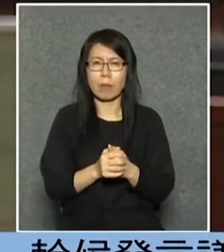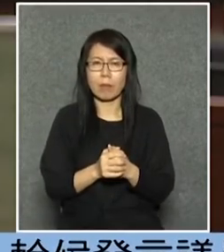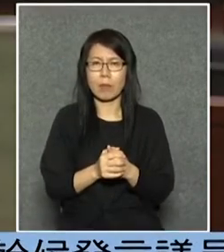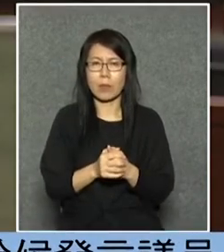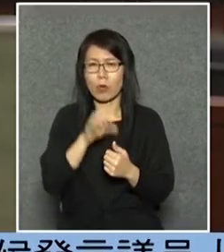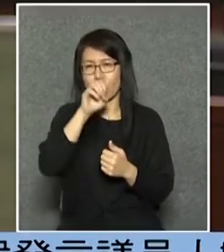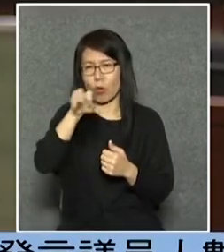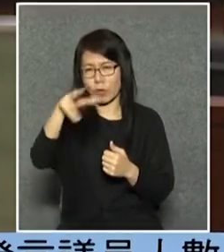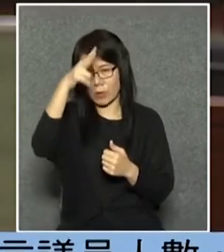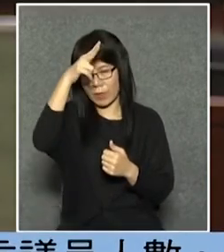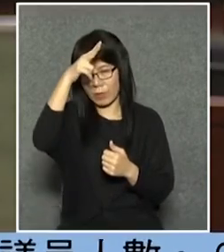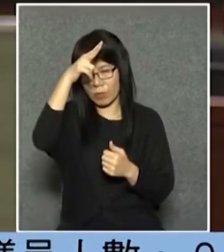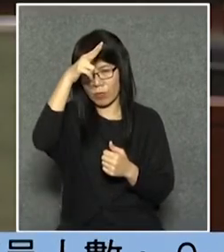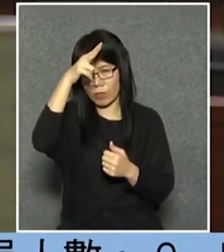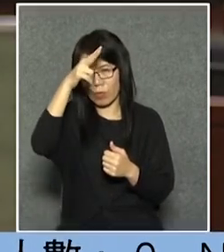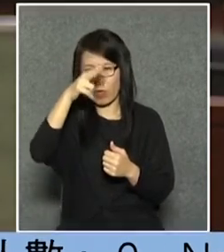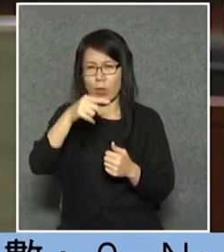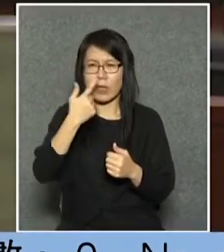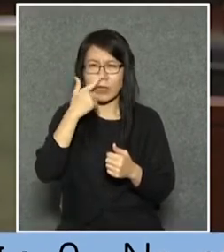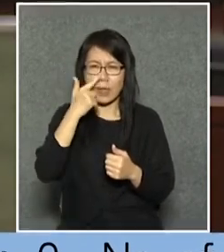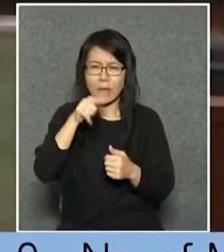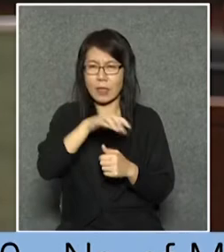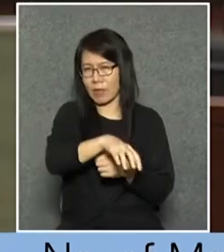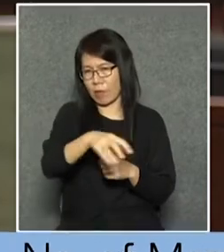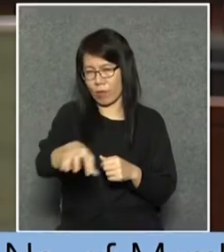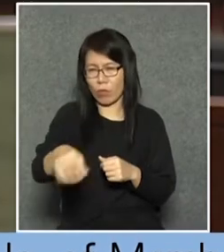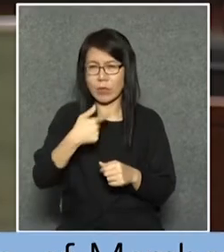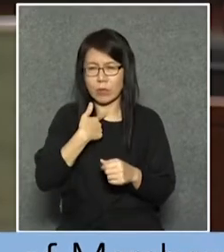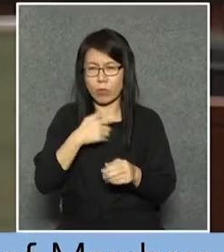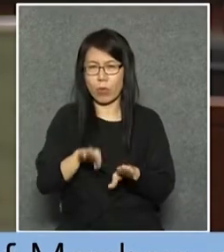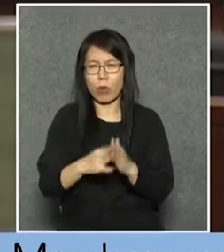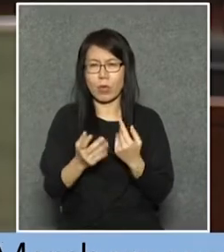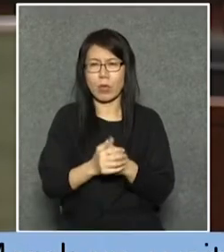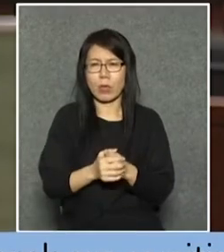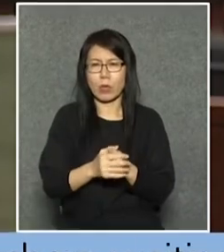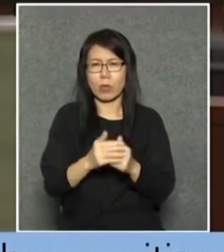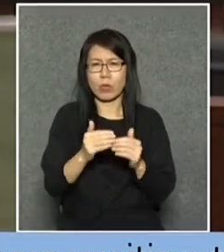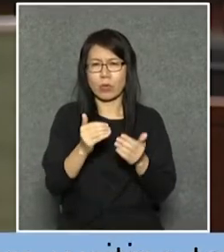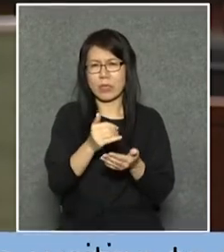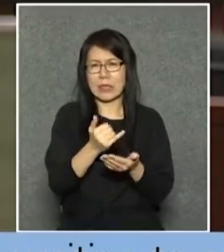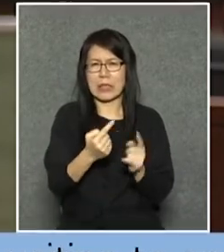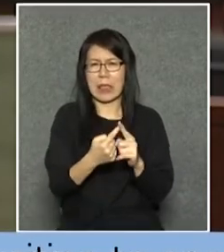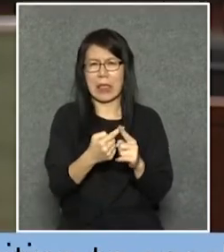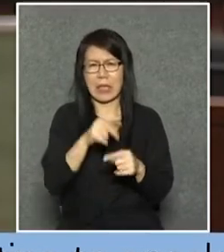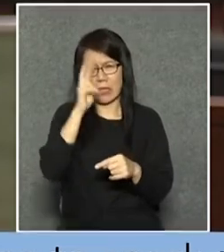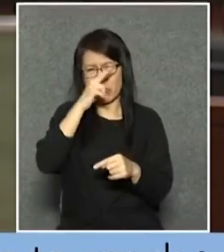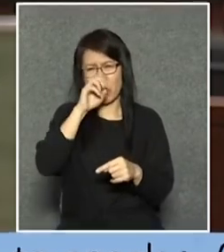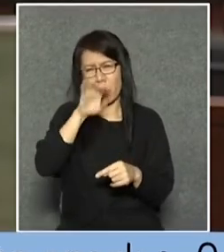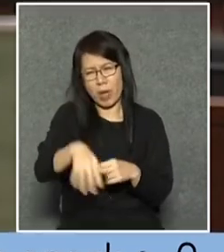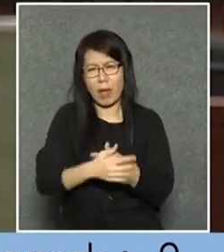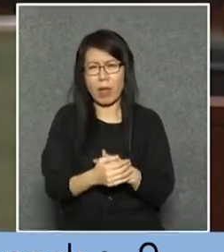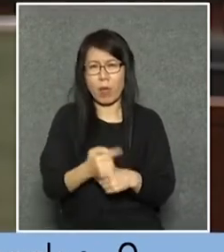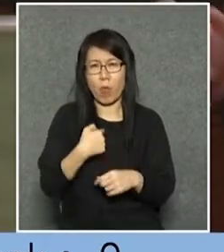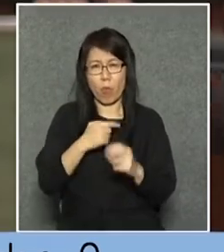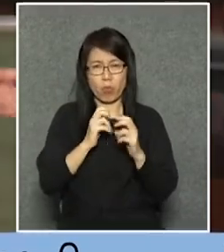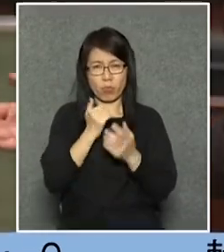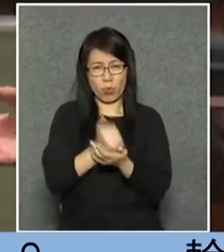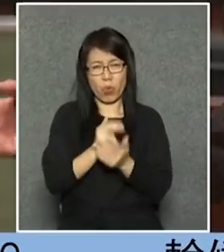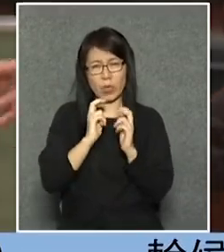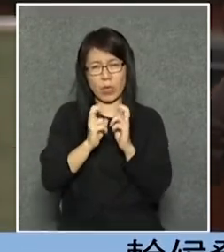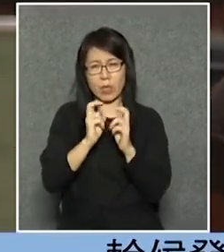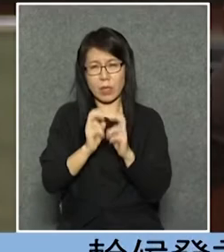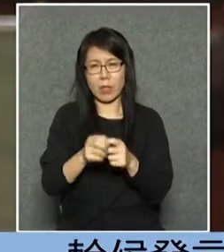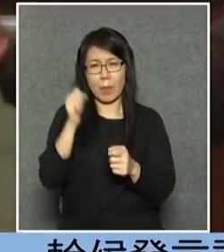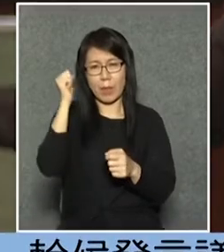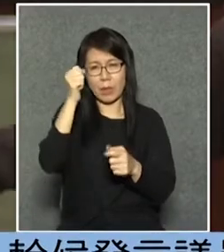政府那些開甚麼新的區的時候那些居民常常都嘔嘔聲說我要搭鐵路上班的巴士